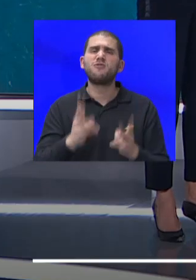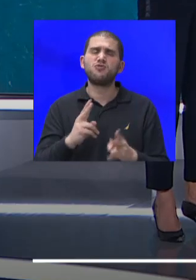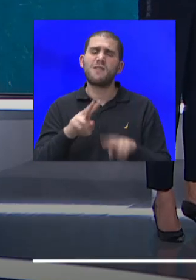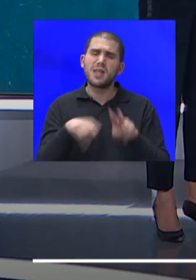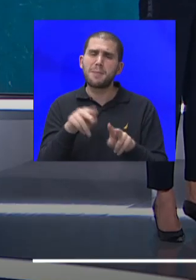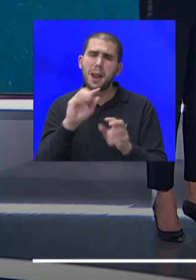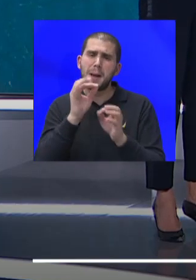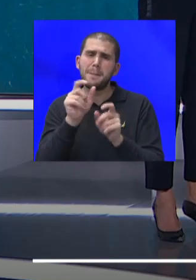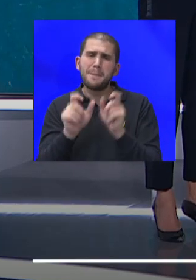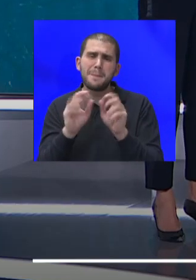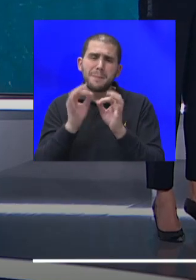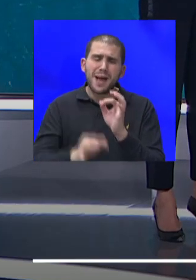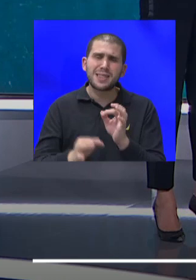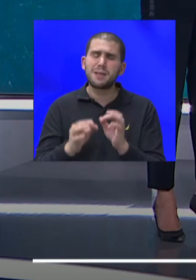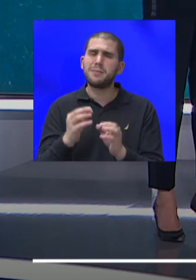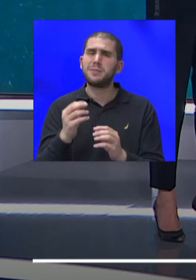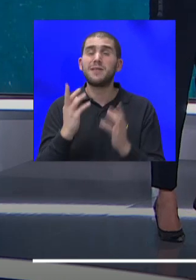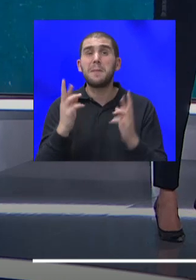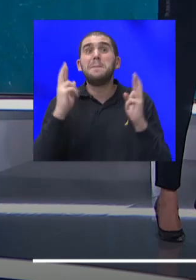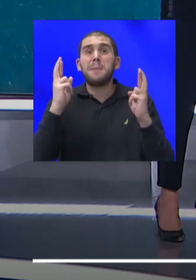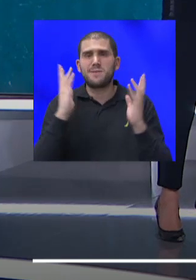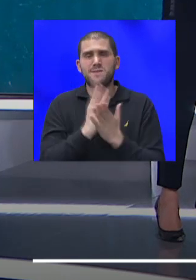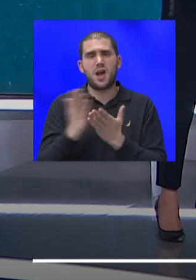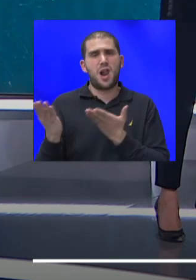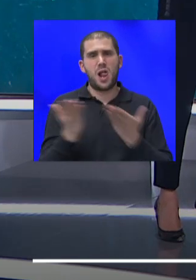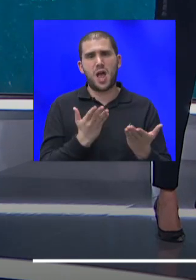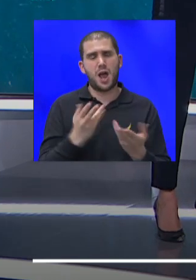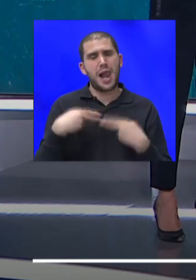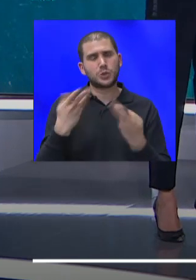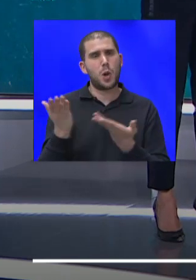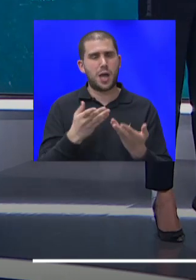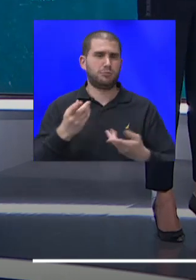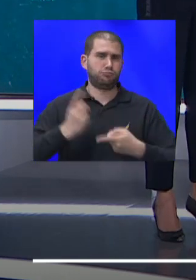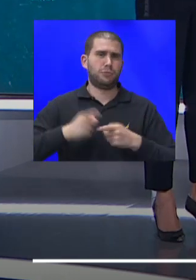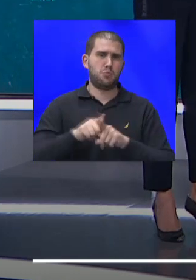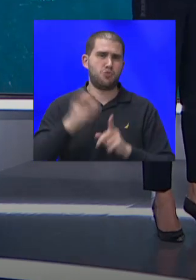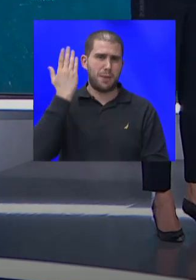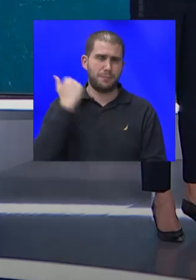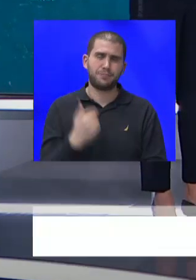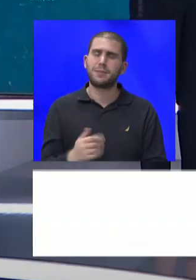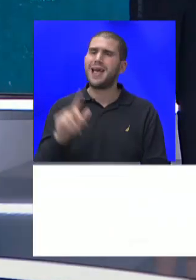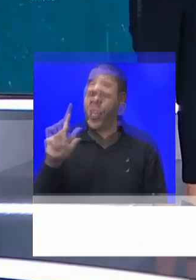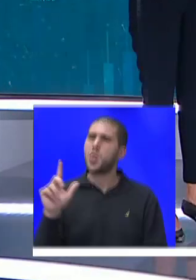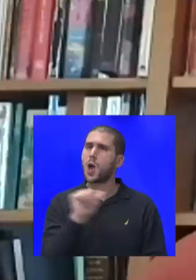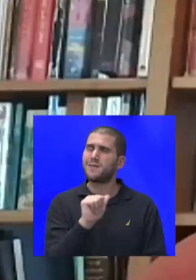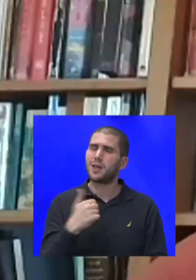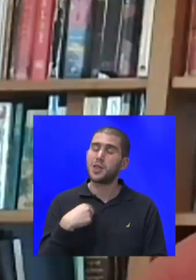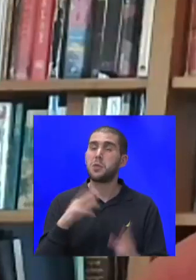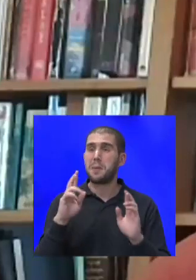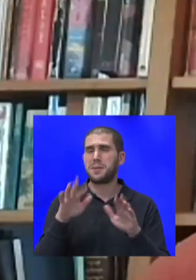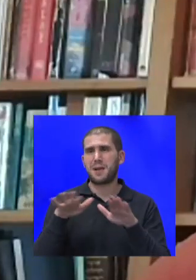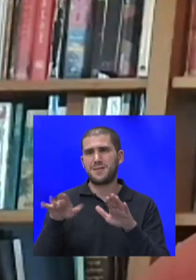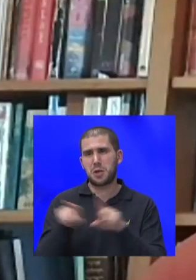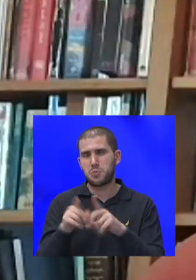ממש מייחלים כבר להריח, לחזור להריח כמו שצריך. ליון אביגד, אנחנו נצטרף לאיחולים שלך, תודה רבה שהייתה את לנו,